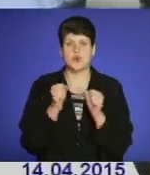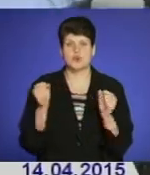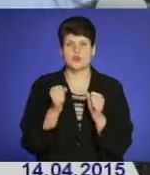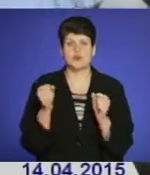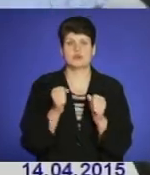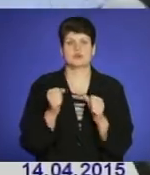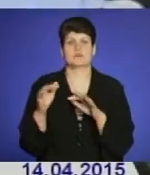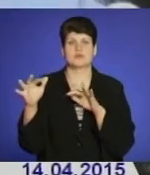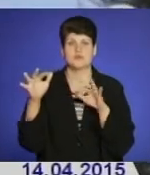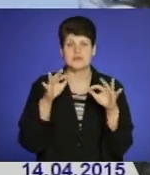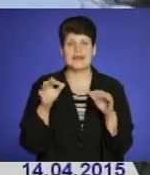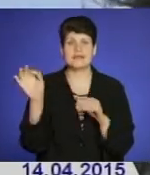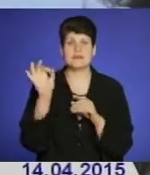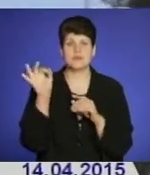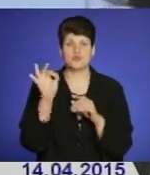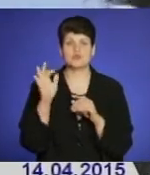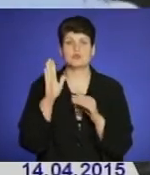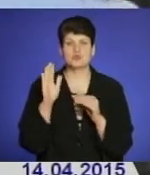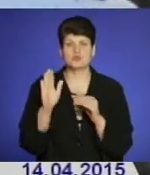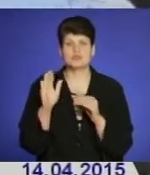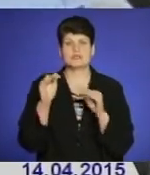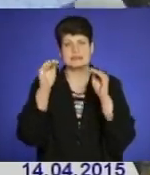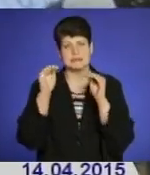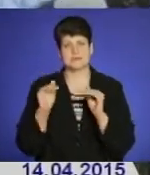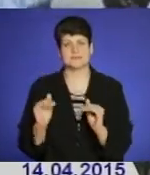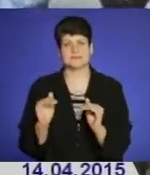фронту в Україні температура повітря буде відносно низькою. Дякую!